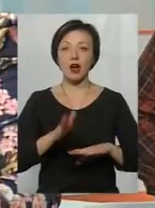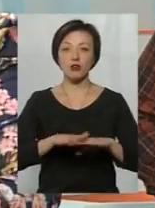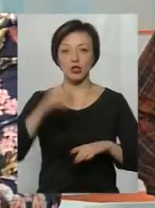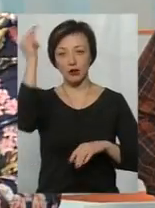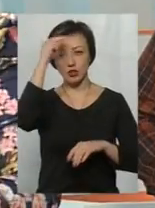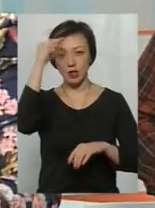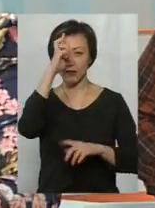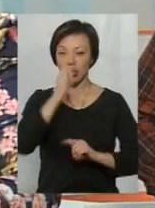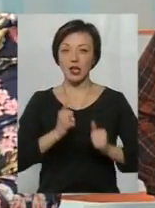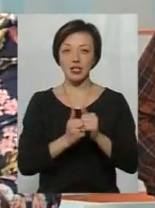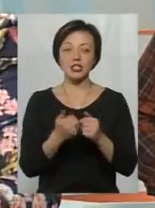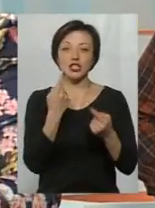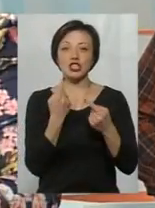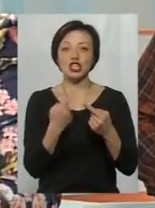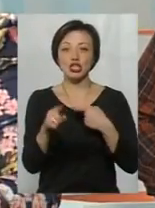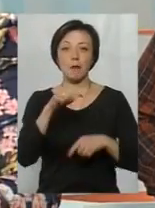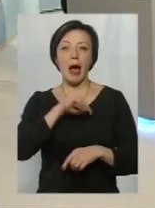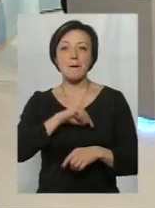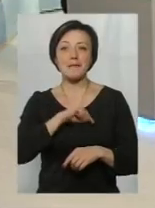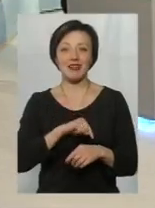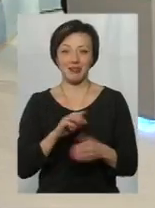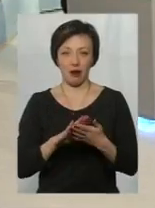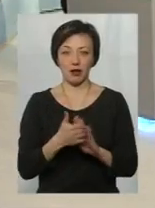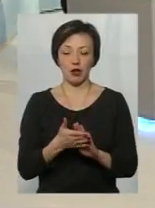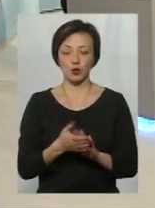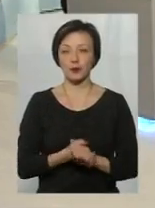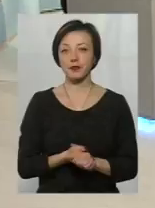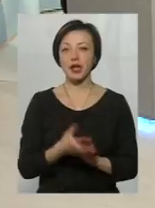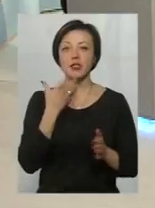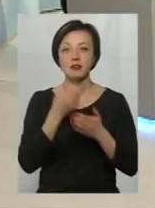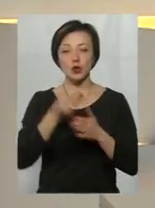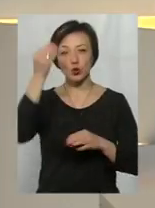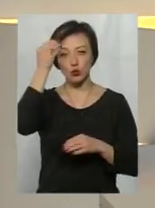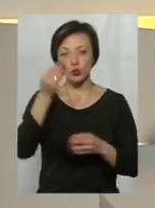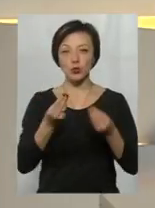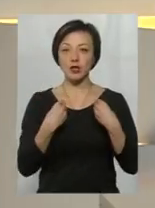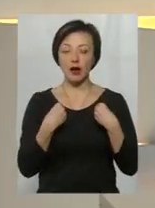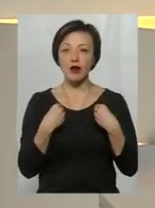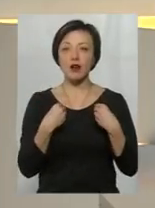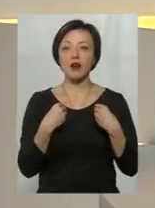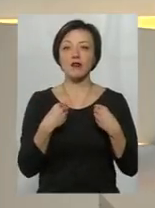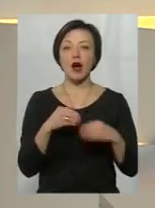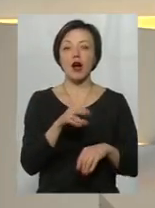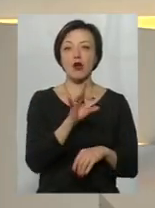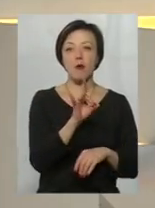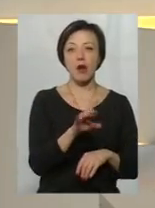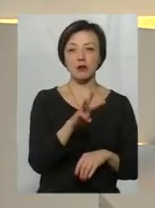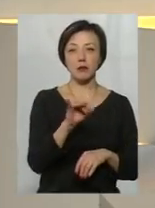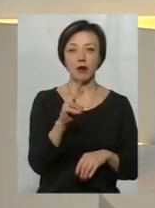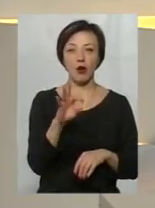навчатись в країні з іншим менталітетом. Свою думку з приводу закордонної освіти дав нам і Роман Миколаїв,